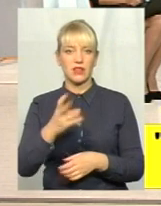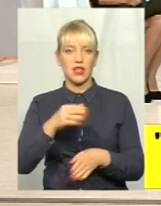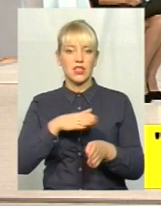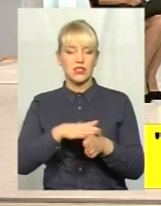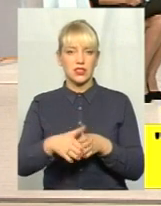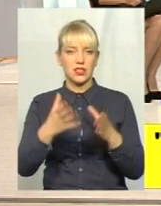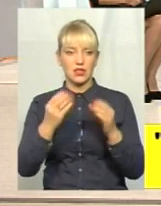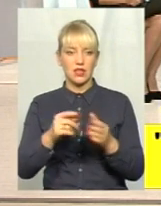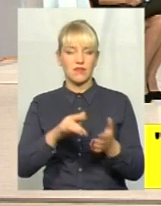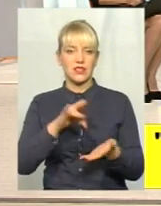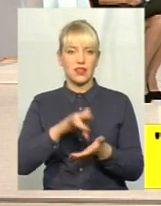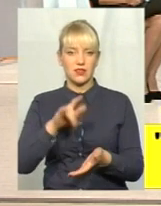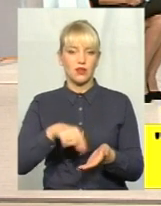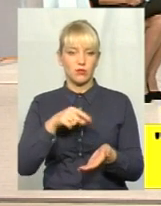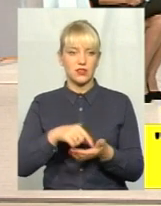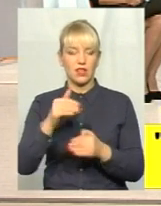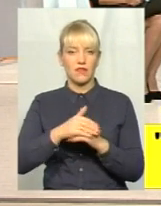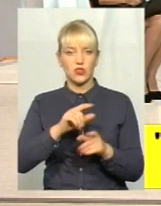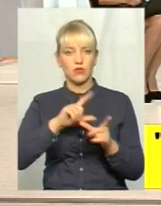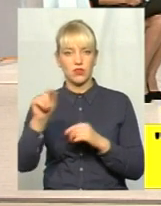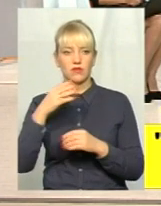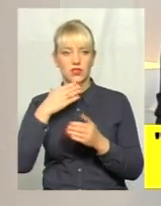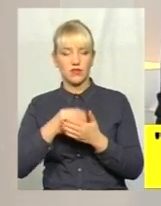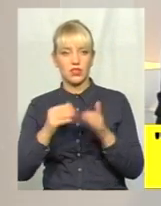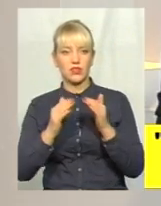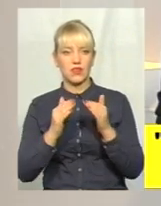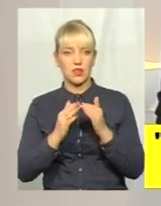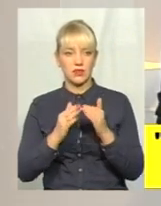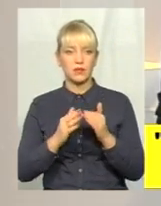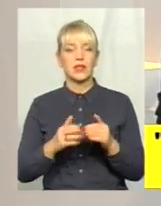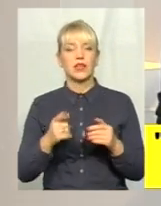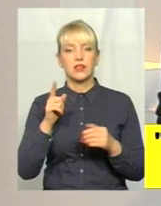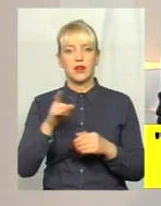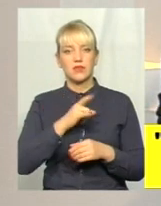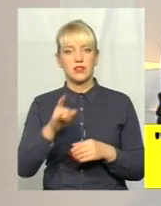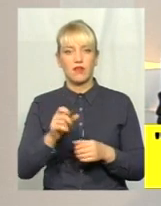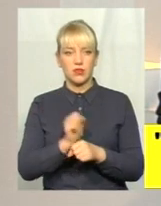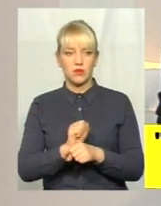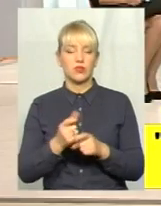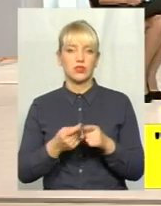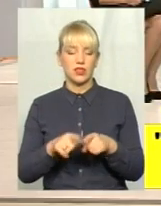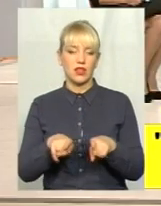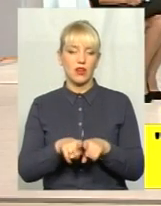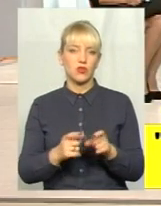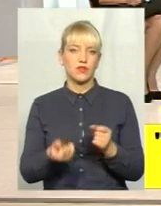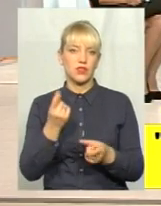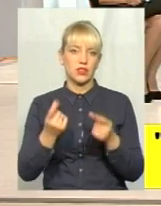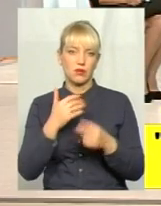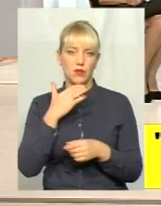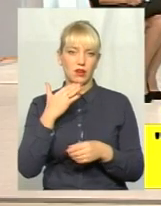день у центрі міста, так і вечором він їде у свій двір і ставить машину там. Це також створює дуже багато